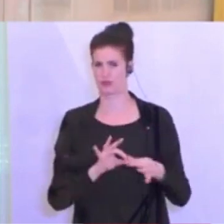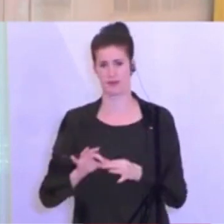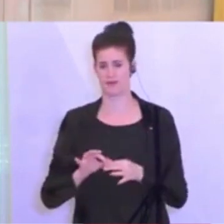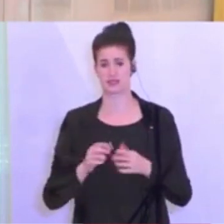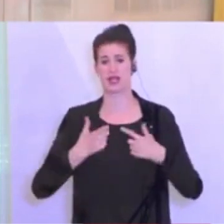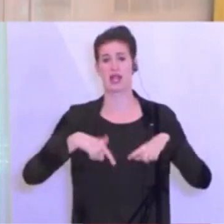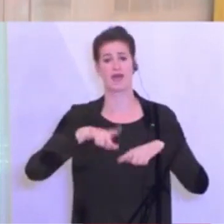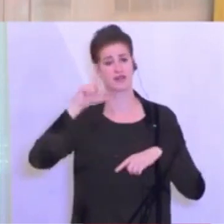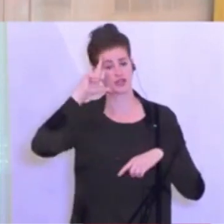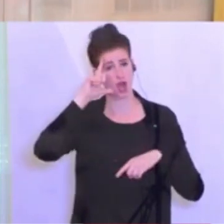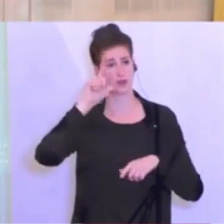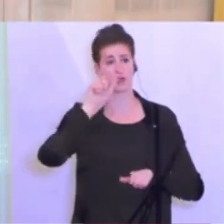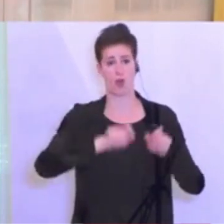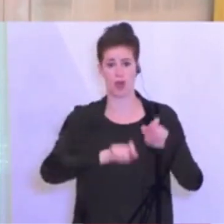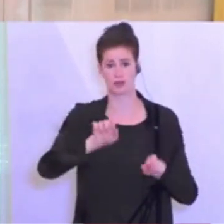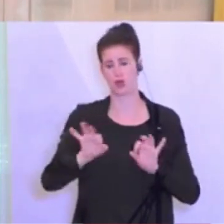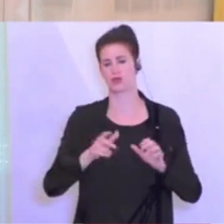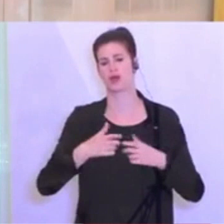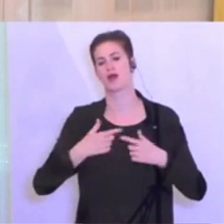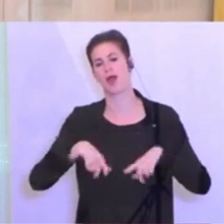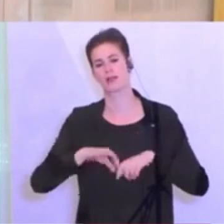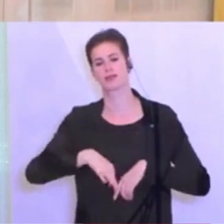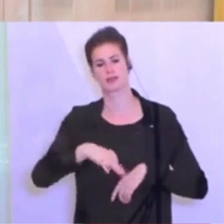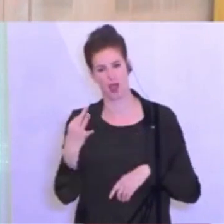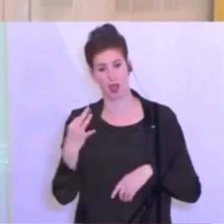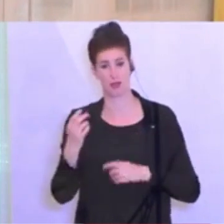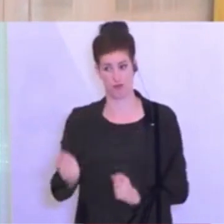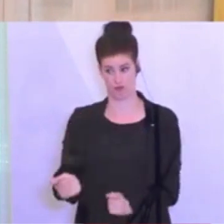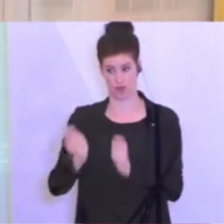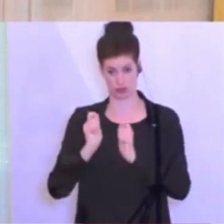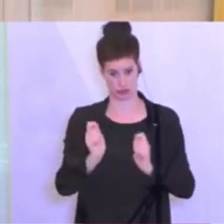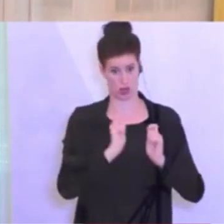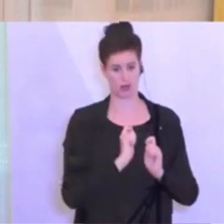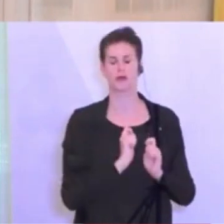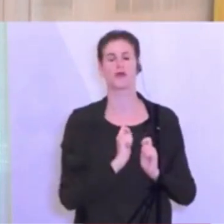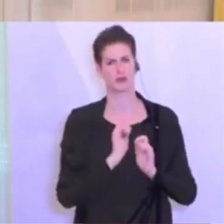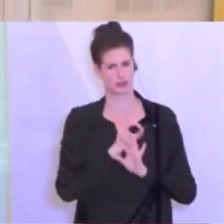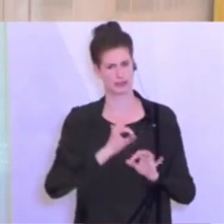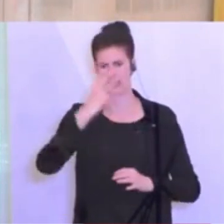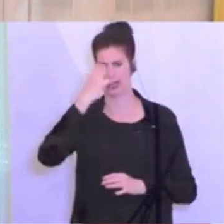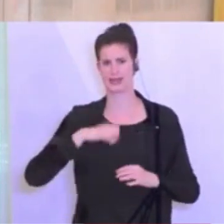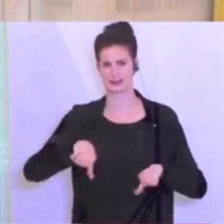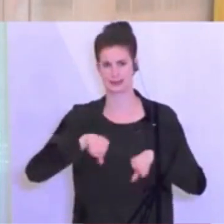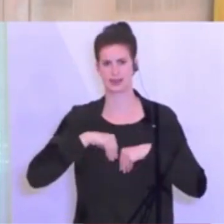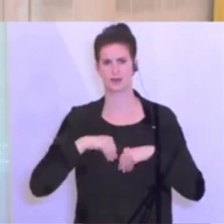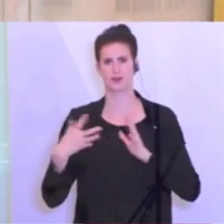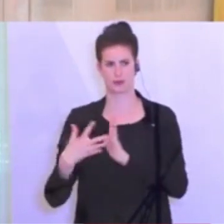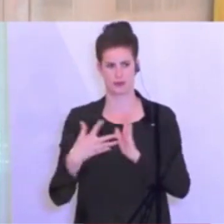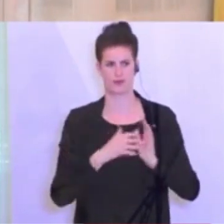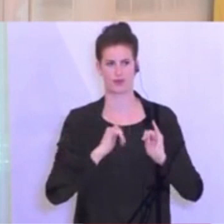Landeshauptleute oder seitens der Landtage Vorschläge kommen, dass wir diese ernst nehmen und miteinander prüfen, diskutieren.